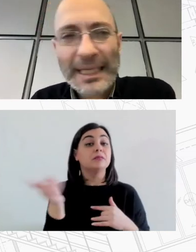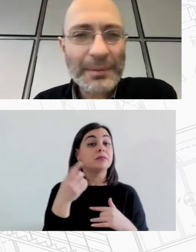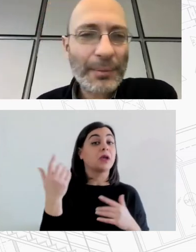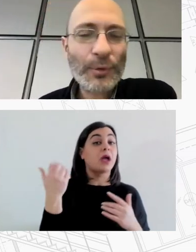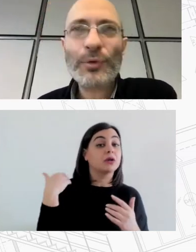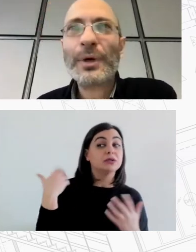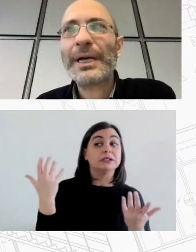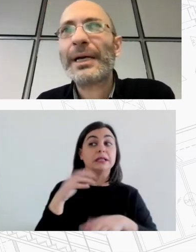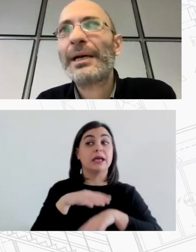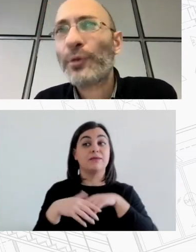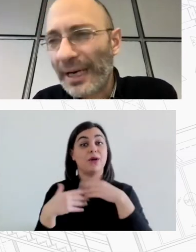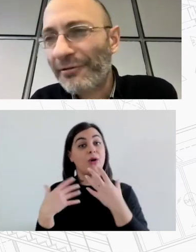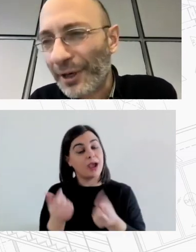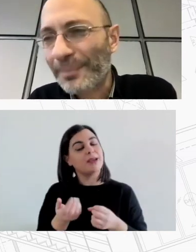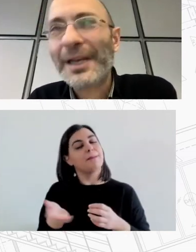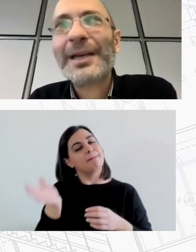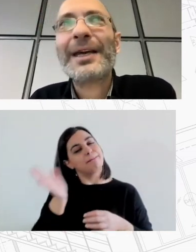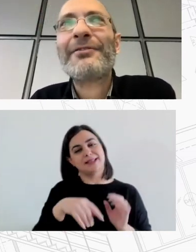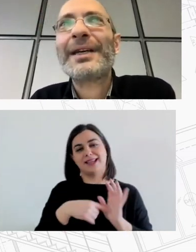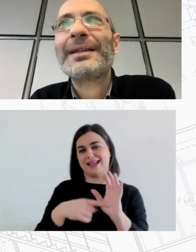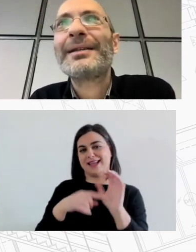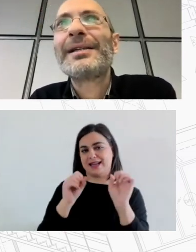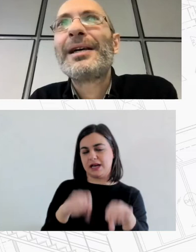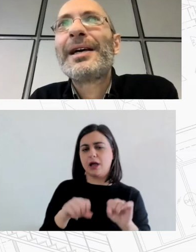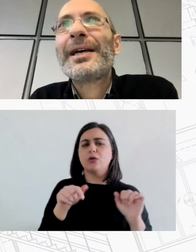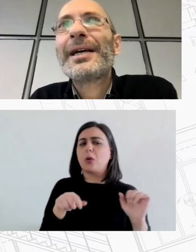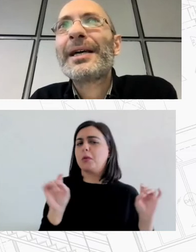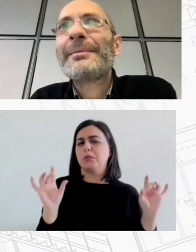σημεία που θα αναφέρω για να φαίνεται